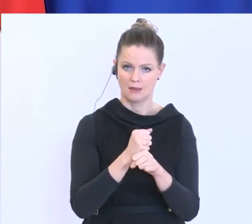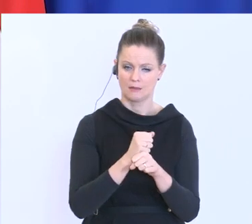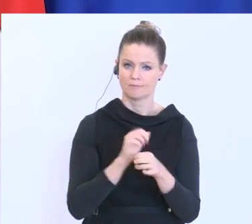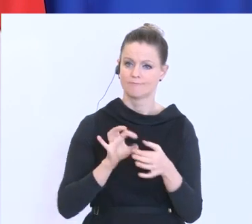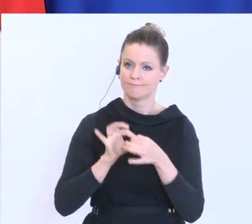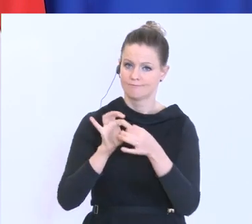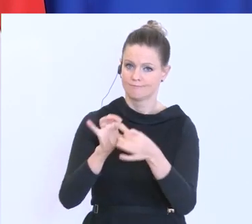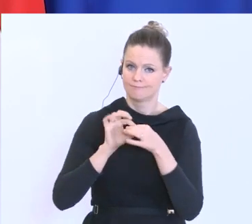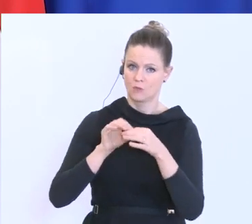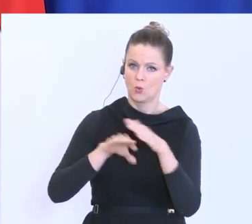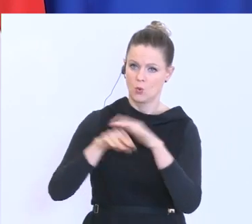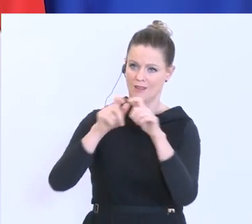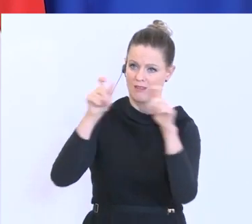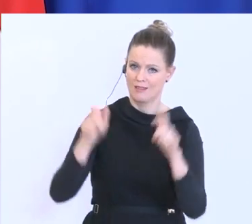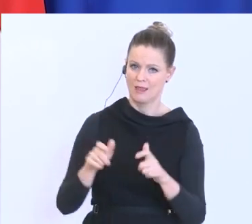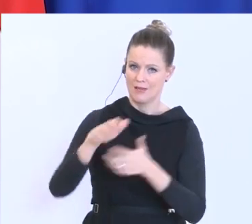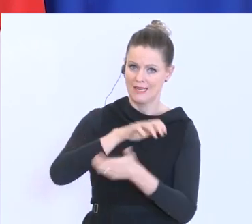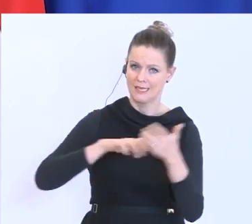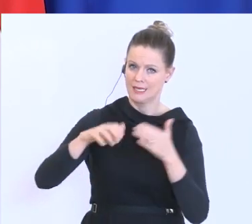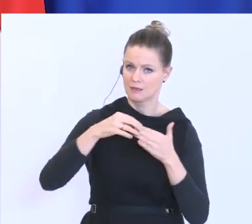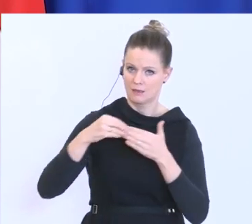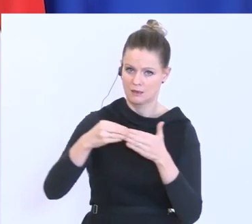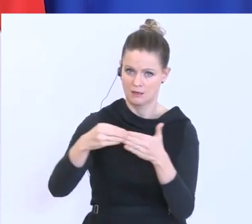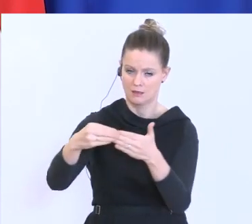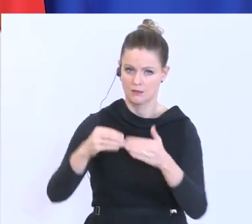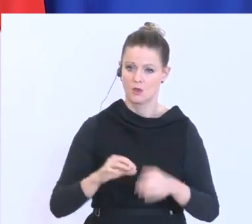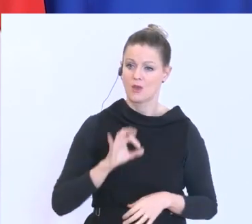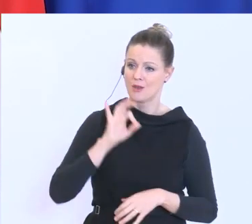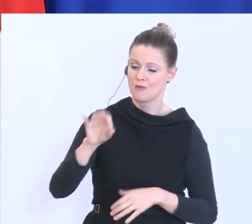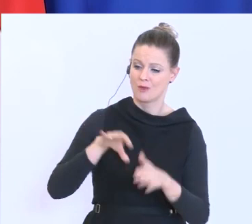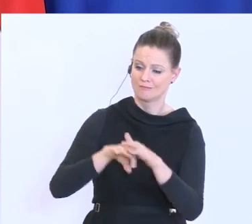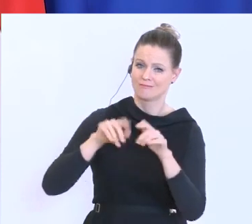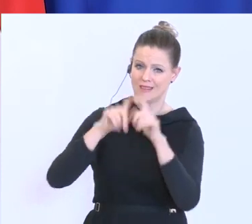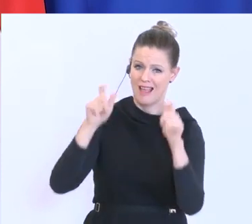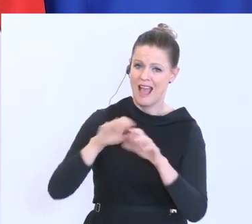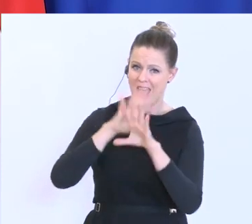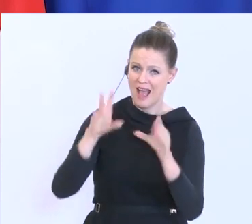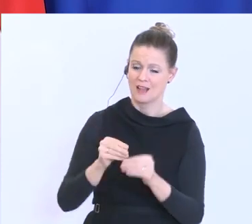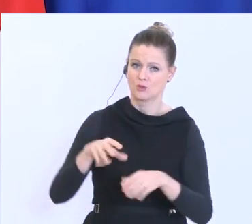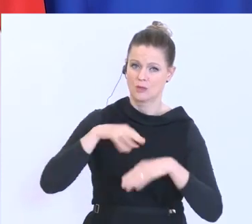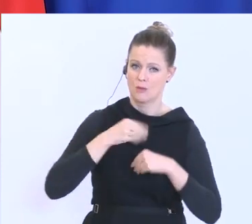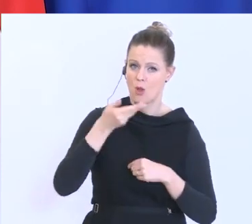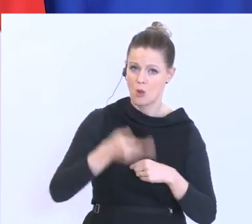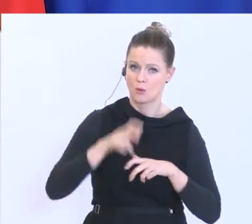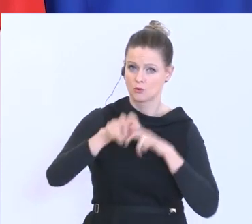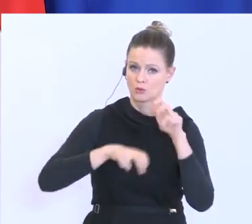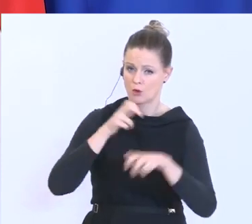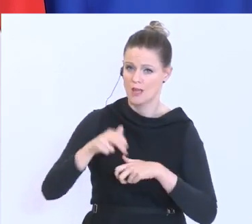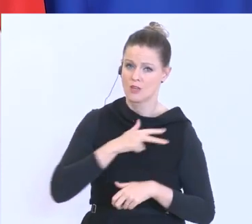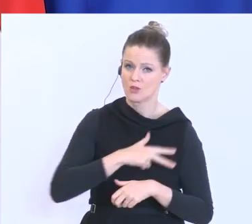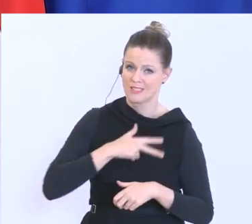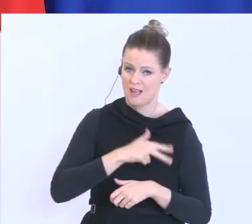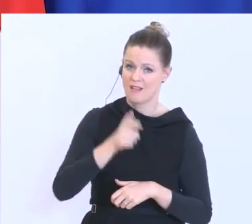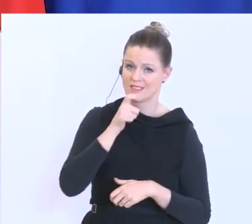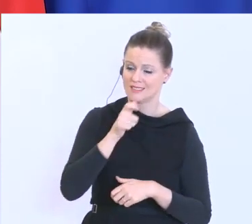Krise führen. Für die Unternehmer wird alles übernommen. Die Lohnsteuer, die volle Sozialversicherung, der